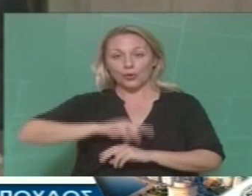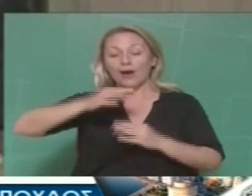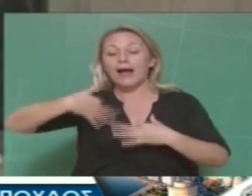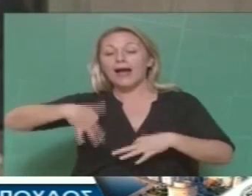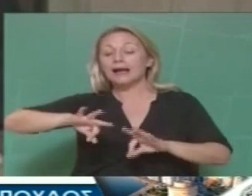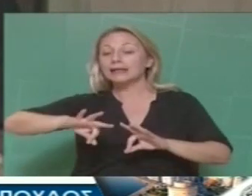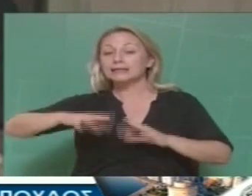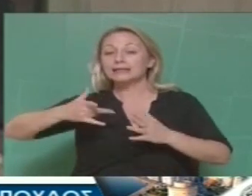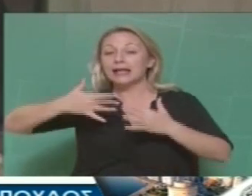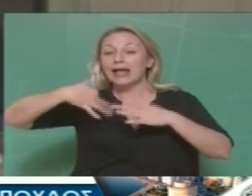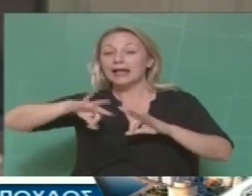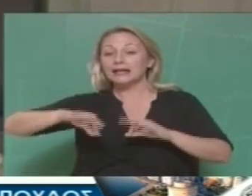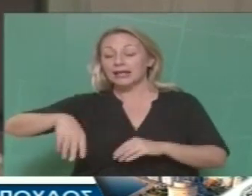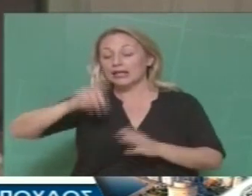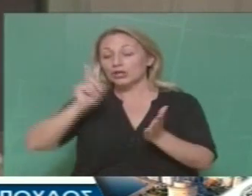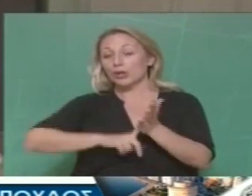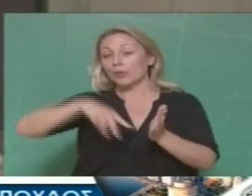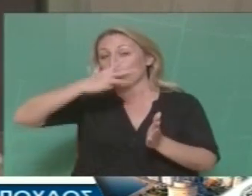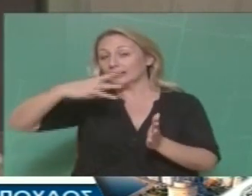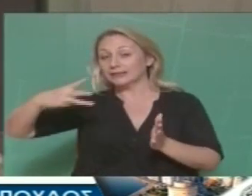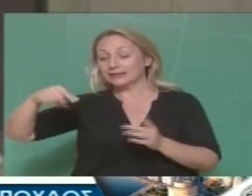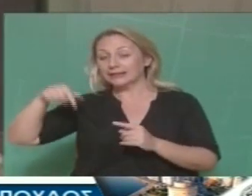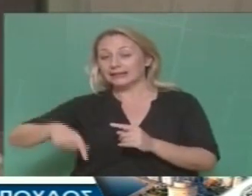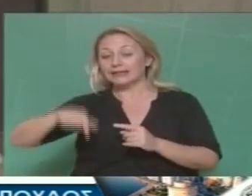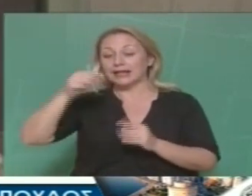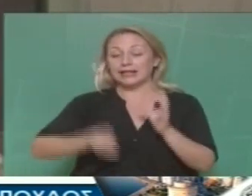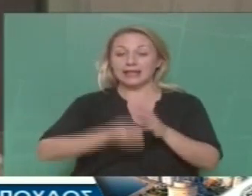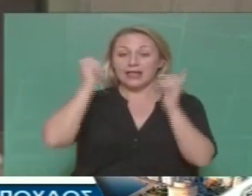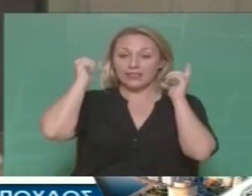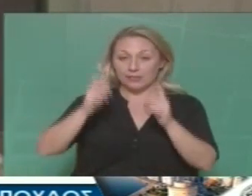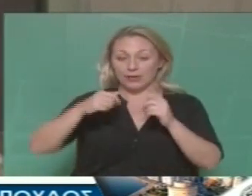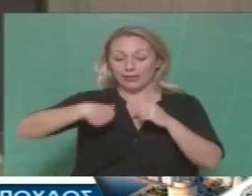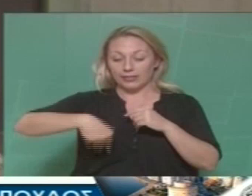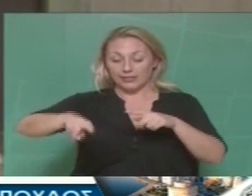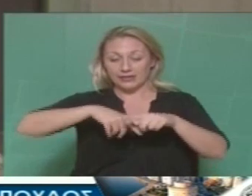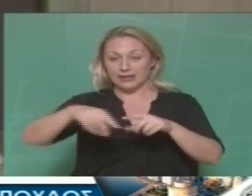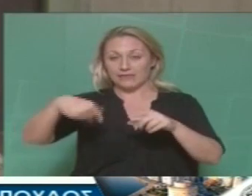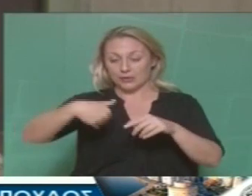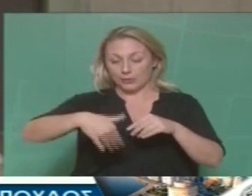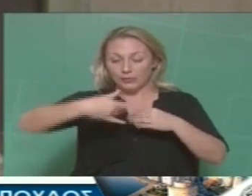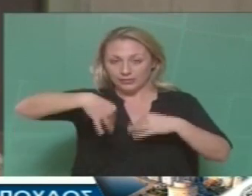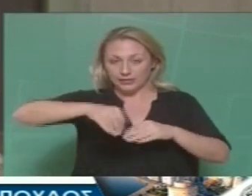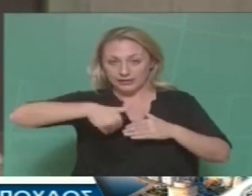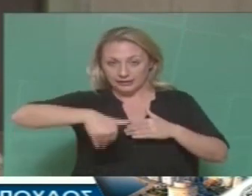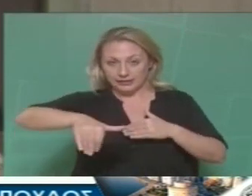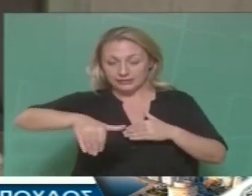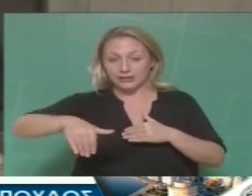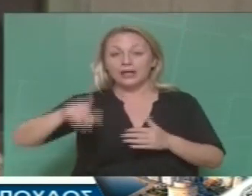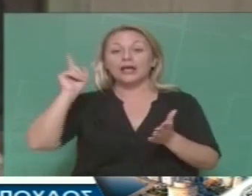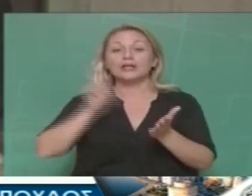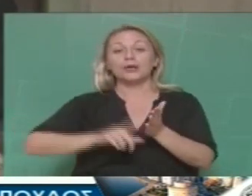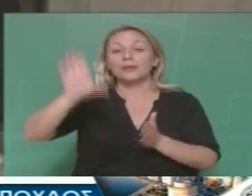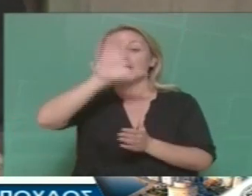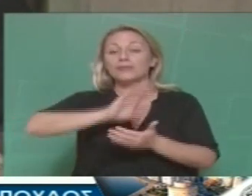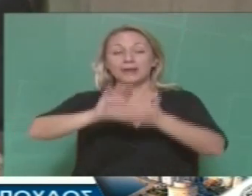απελευθέρωση με νόμο του ΣΥΡΙΖΑ, εκτέλεση της Νέας Δημοκρατίας από τον Δεκέμβρη μεθαύριο. Οι νόμοι λοιπόν της Ευρωπαϊκής Ένωσης